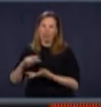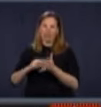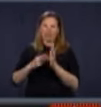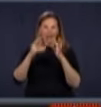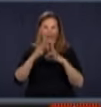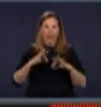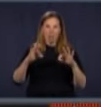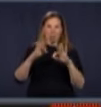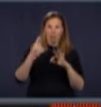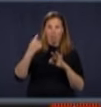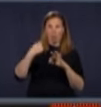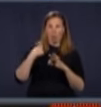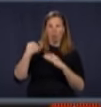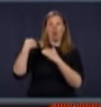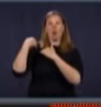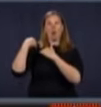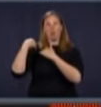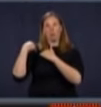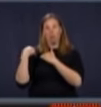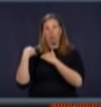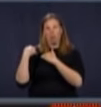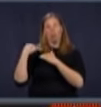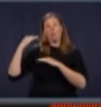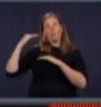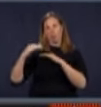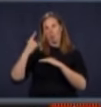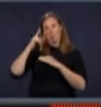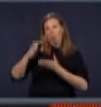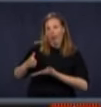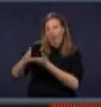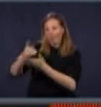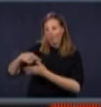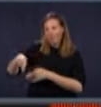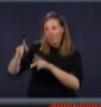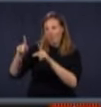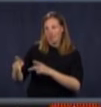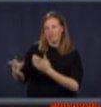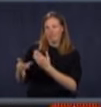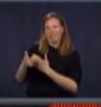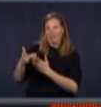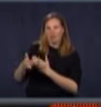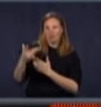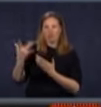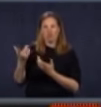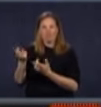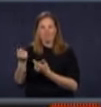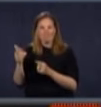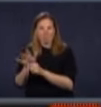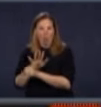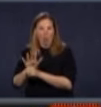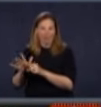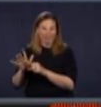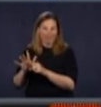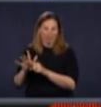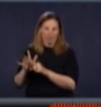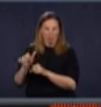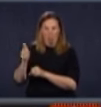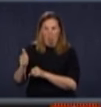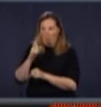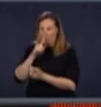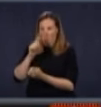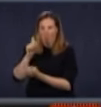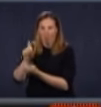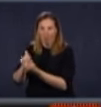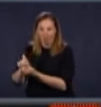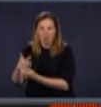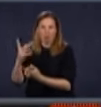mettrait un poids moins grand au niveau du gouvernement pour permettre à ceux qui, pour toutes sortes de raisons, ne peuvent pas l'avoir de leur donner. Moi, pense que ça